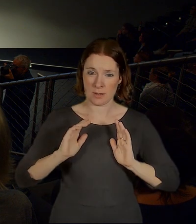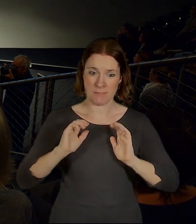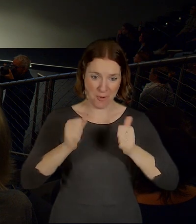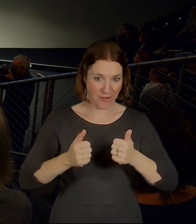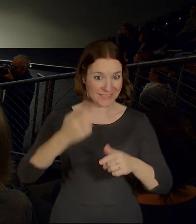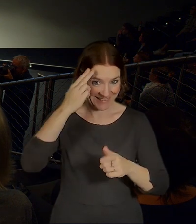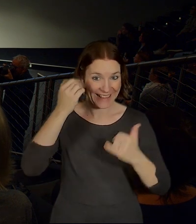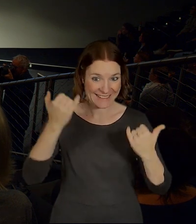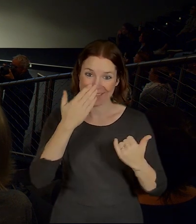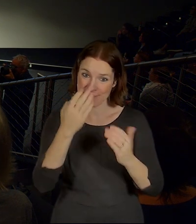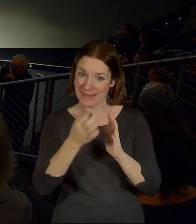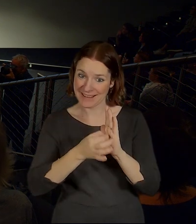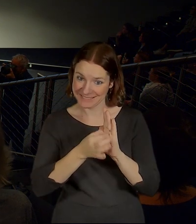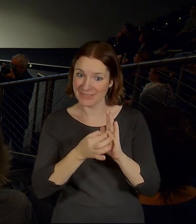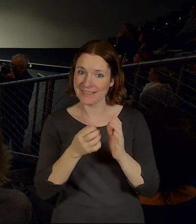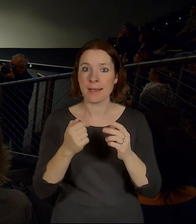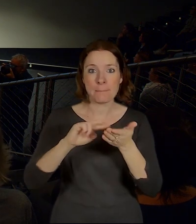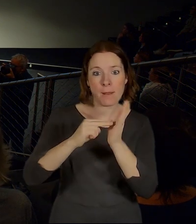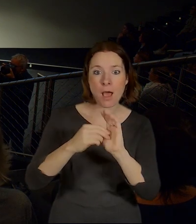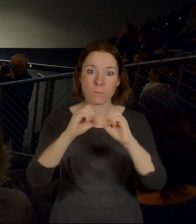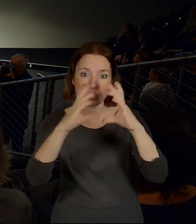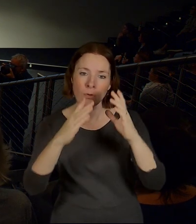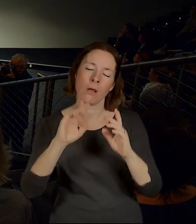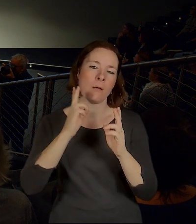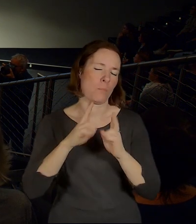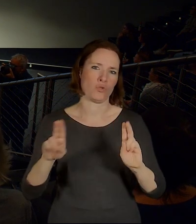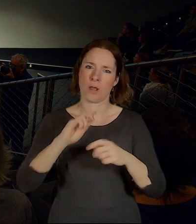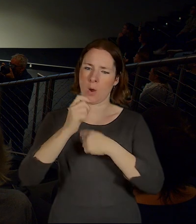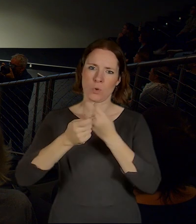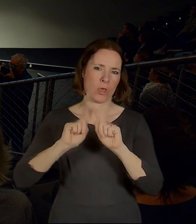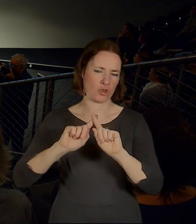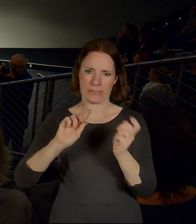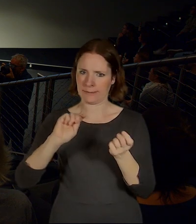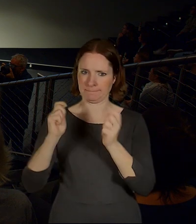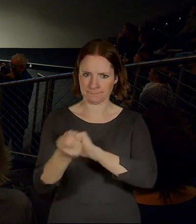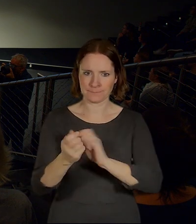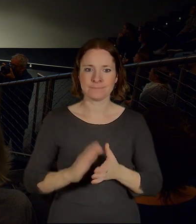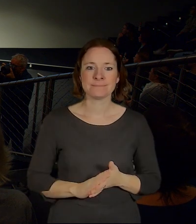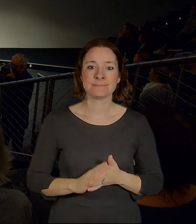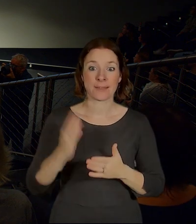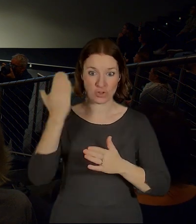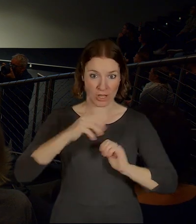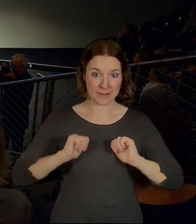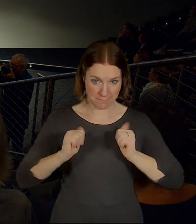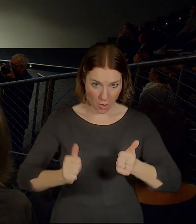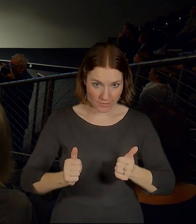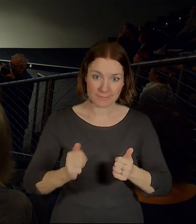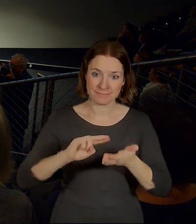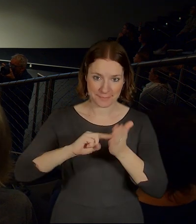ještě trochu jinak. To znamená, tohle je Černý most a